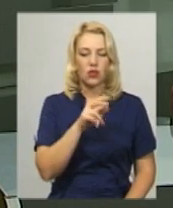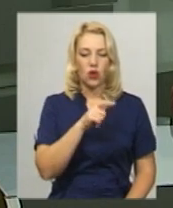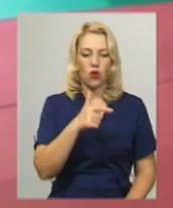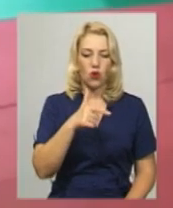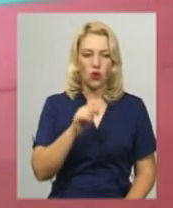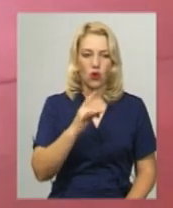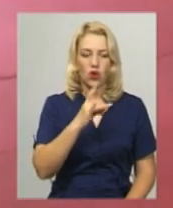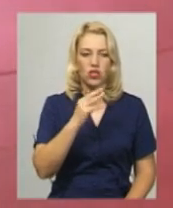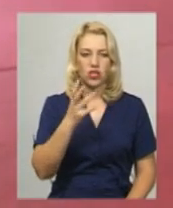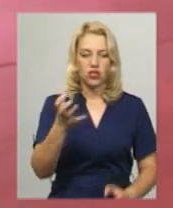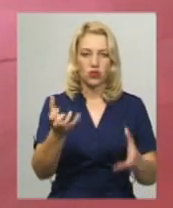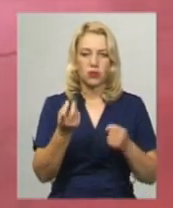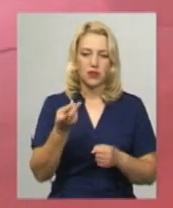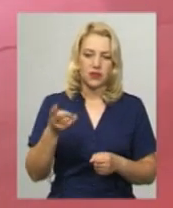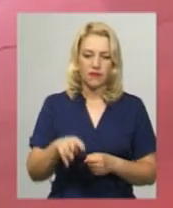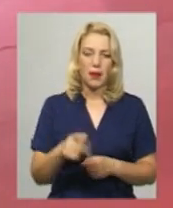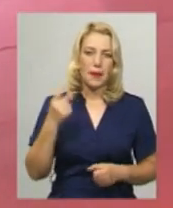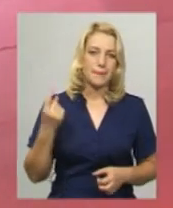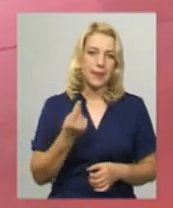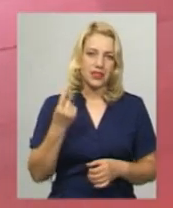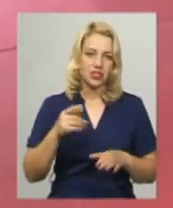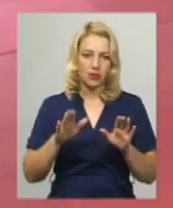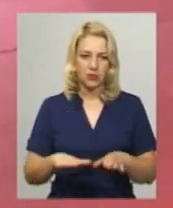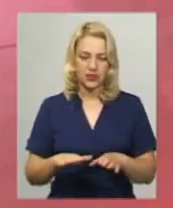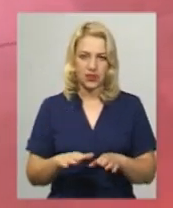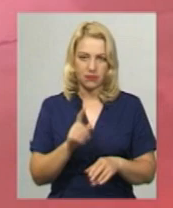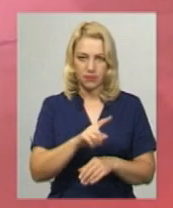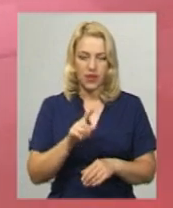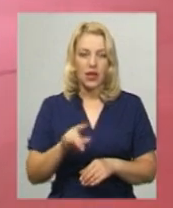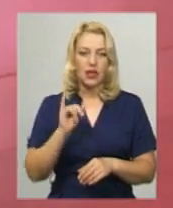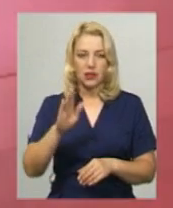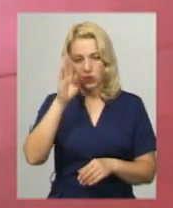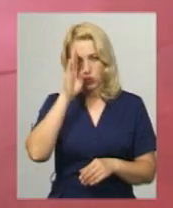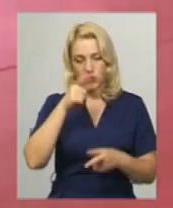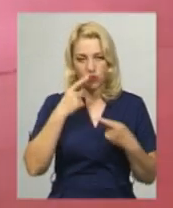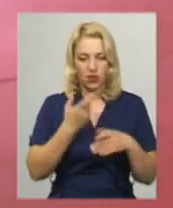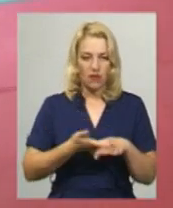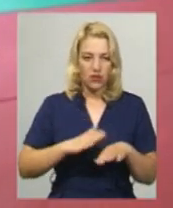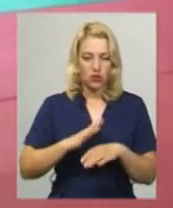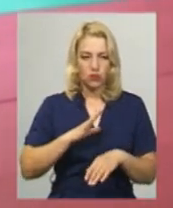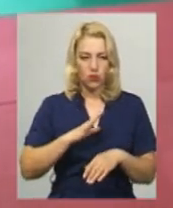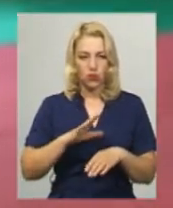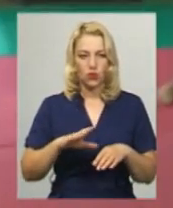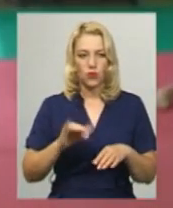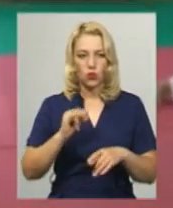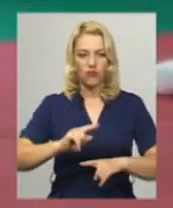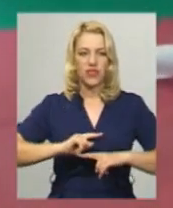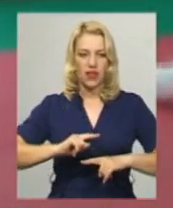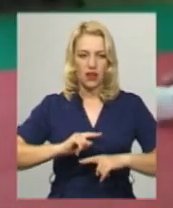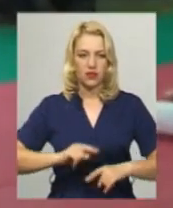перших місця у двох розділах – плюс-контакт та фул-контакт. Хлопець каже, найважче йому було у фіналі.